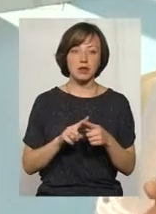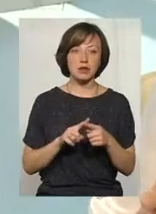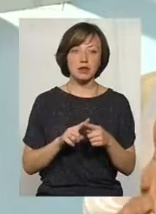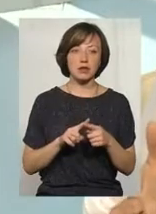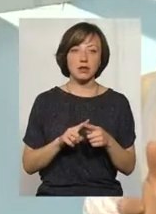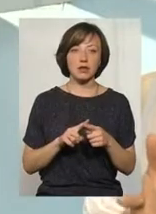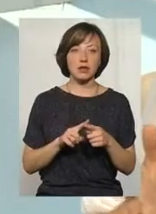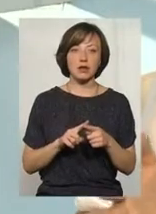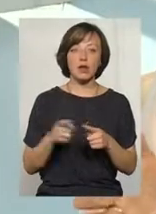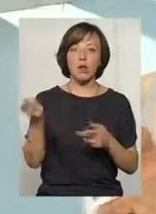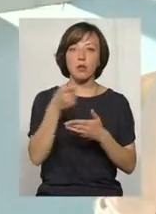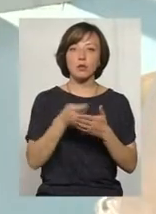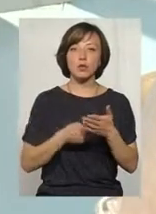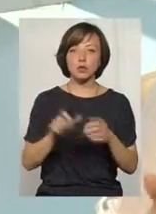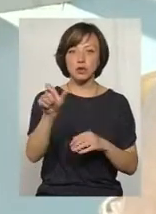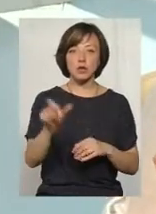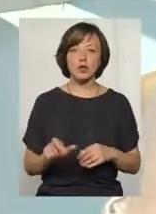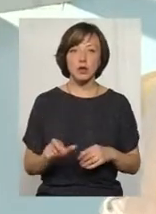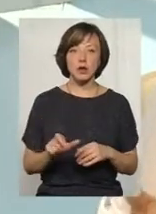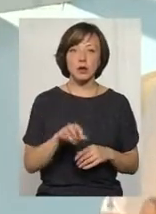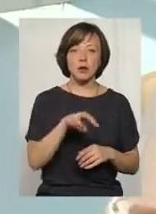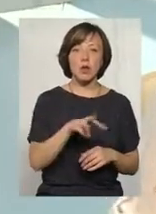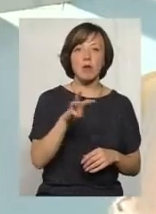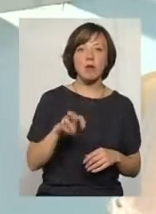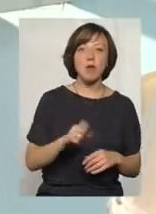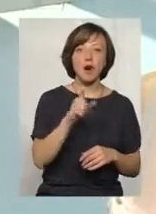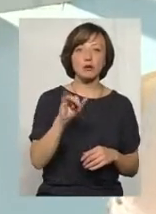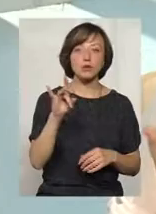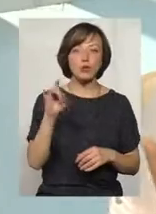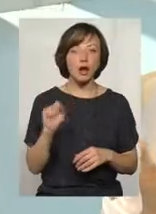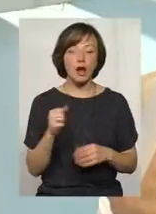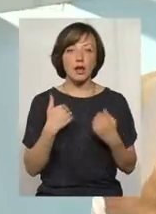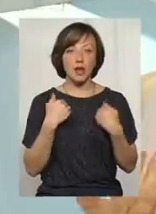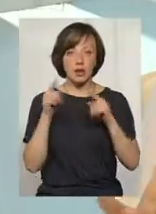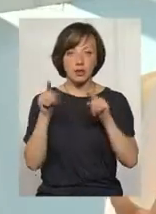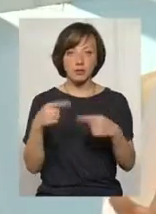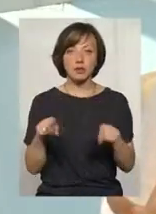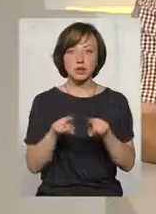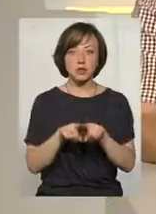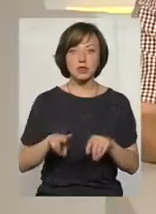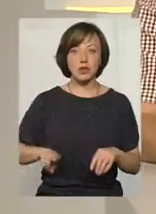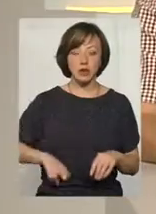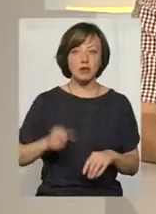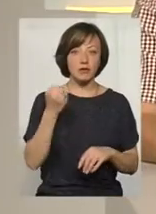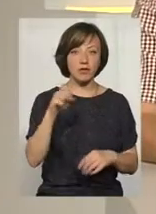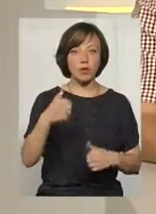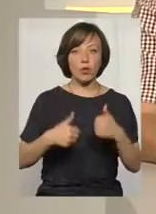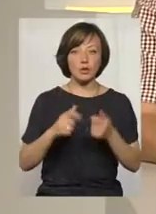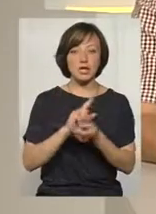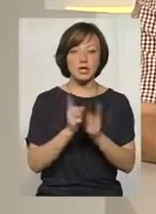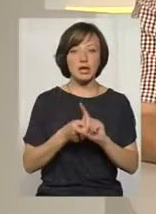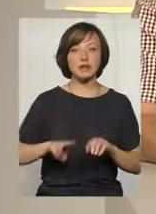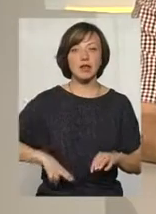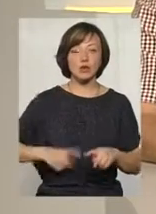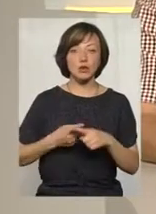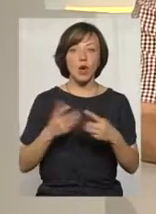це композиція художника, уже покійного, на жаль, Миколи Мазура, от, я там теж, до речі, директор виграв конкурс і став директором